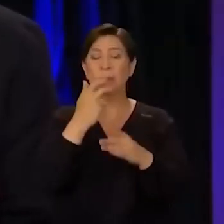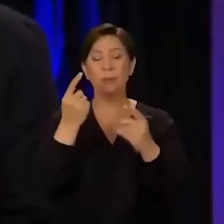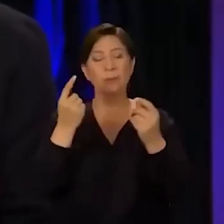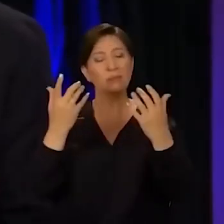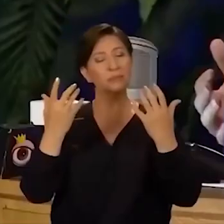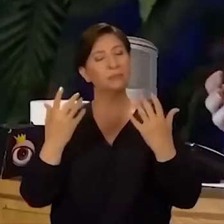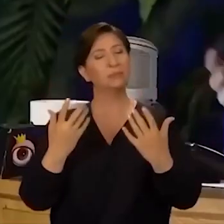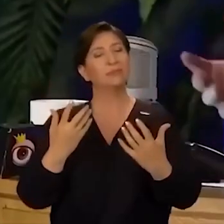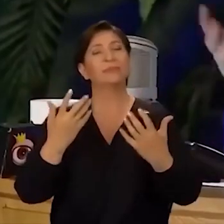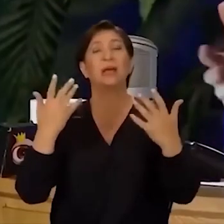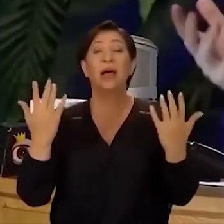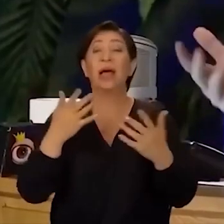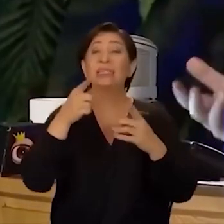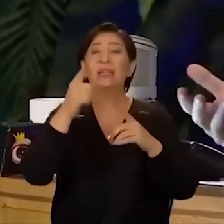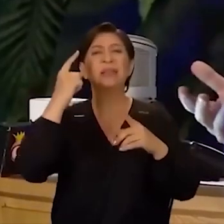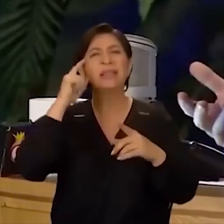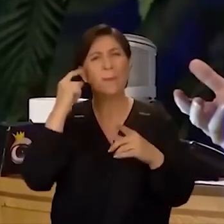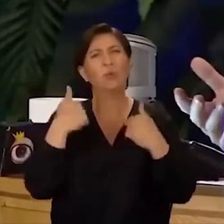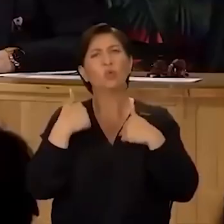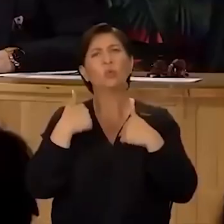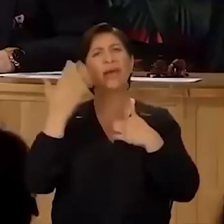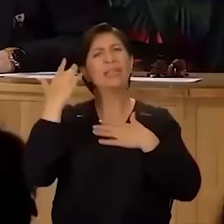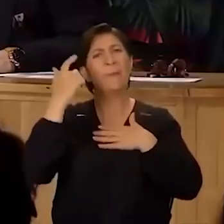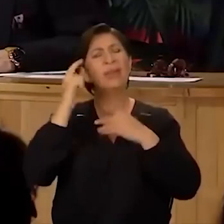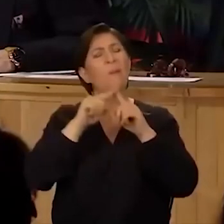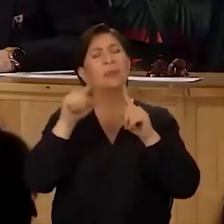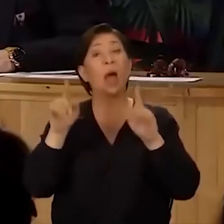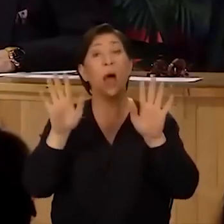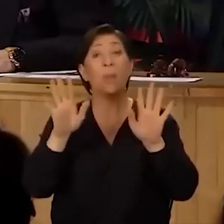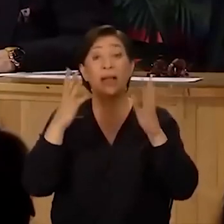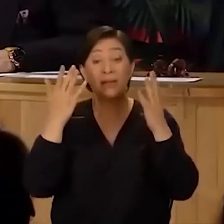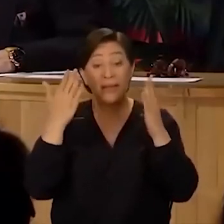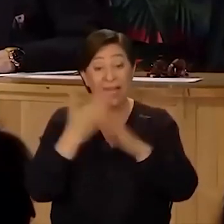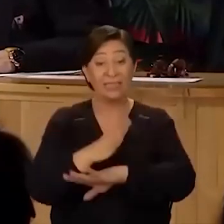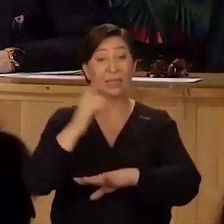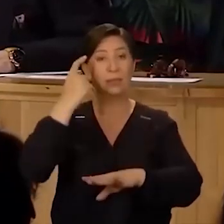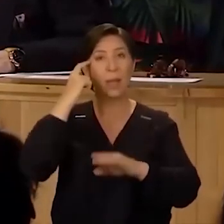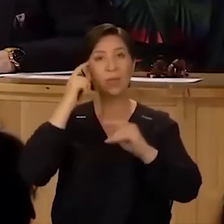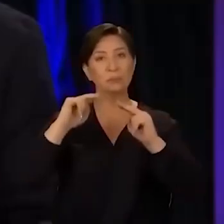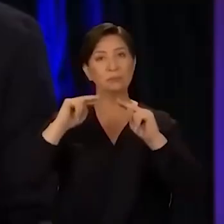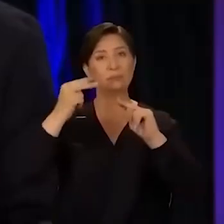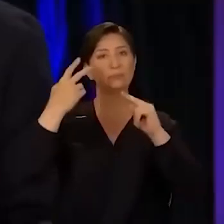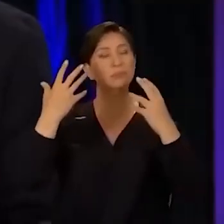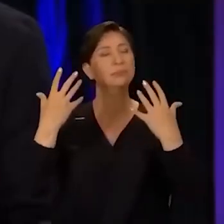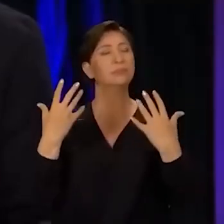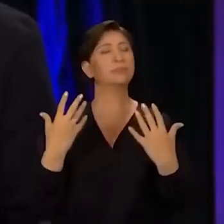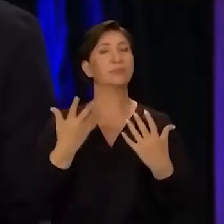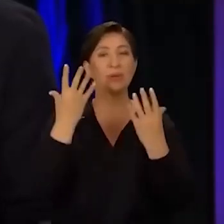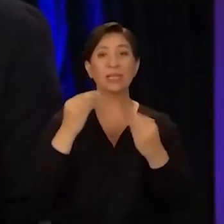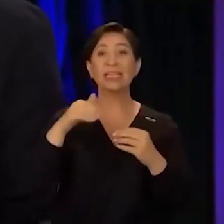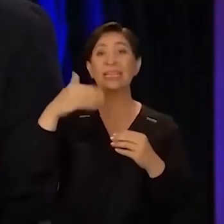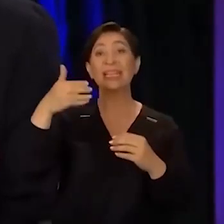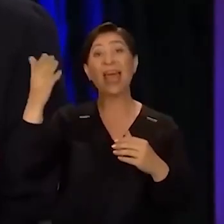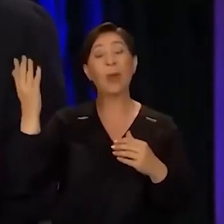olgunlaştı. Yani sen artık tahmin ediyordun bunu eskiden beri ama hakikaten o tahmin ettiğim yere geliyorsun. Yani diğer,